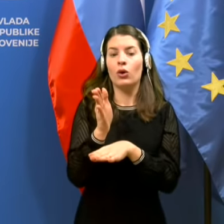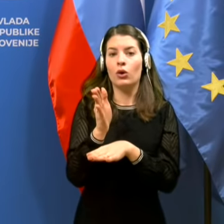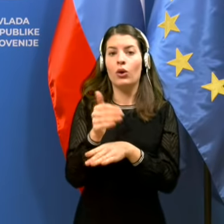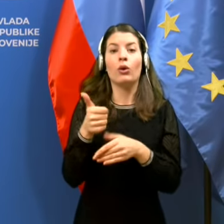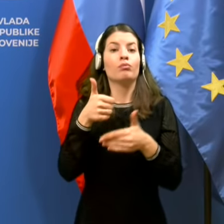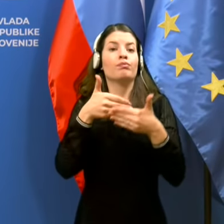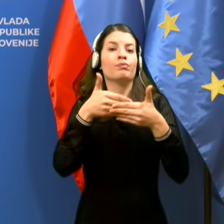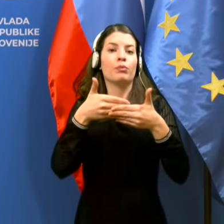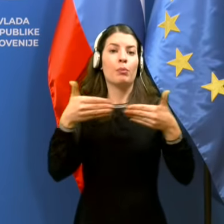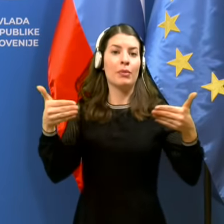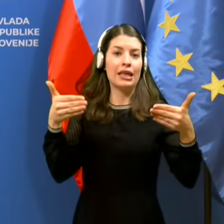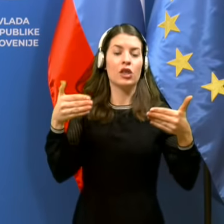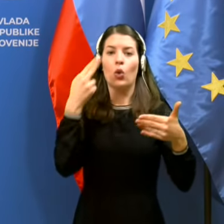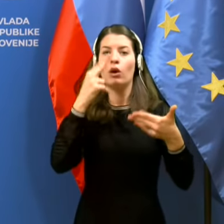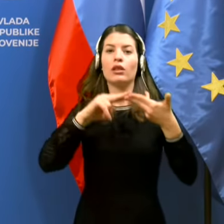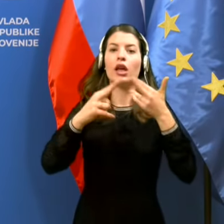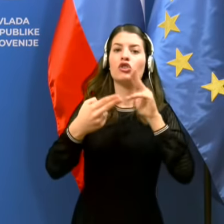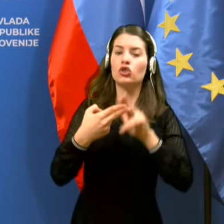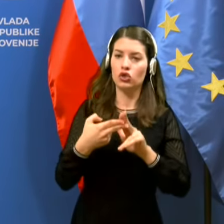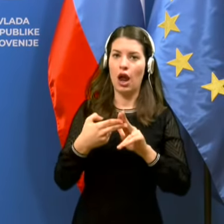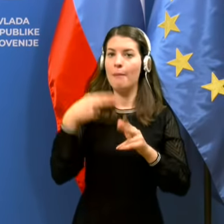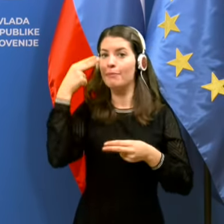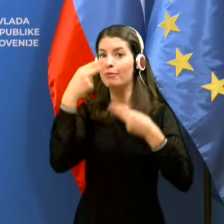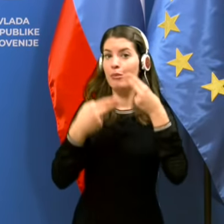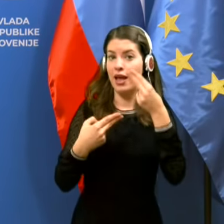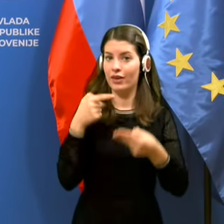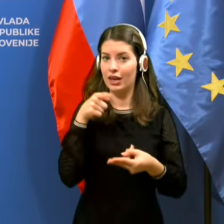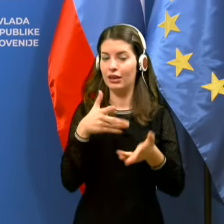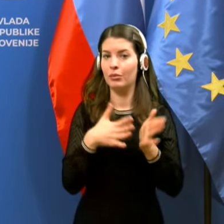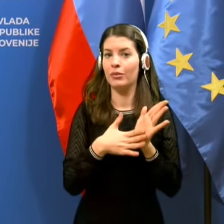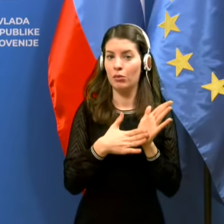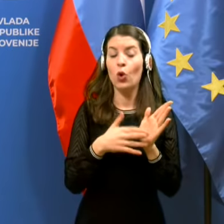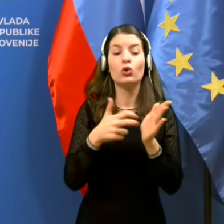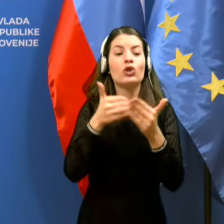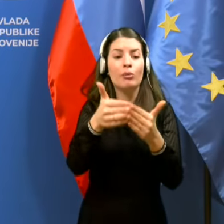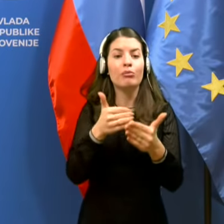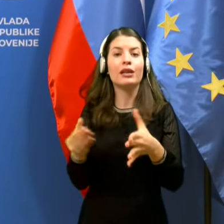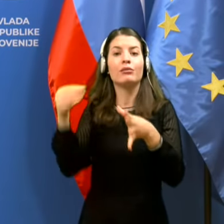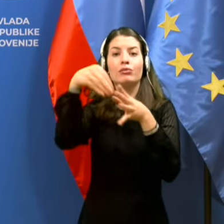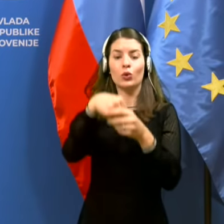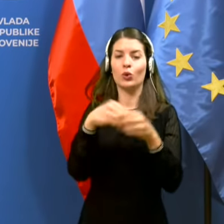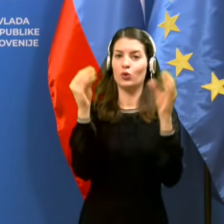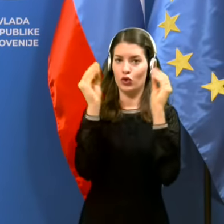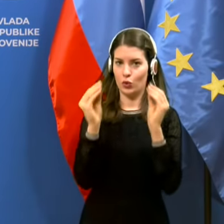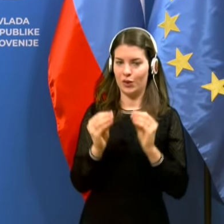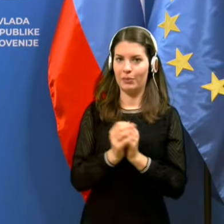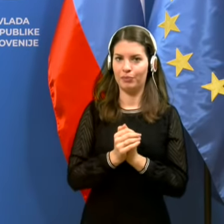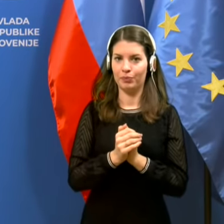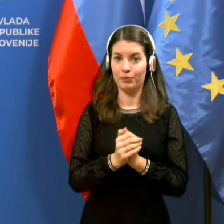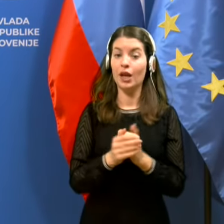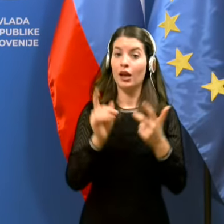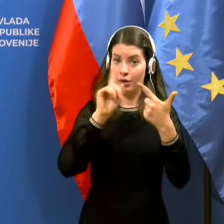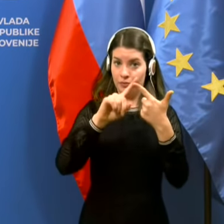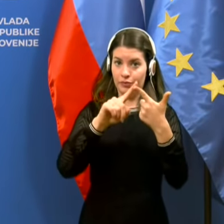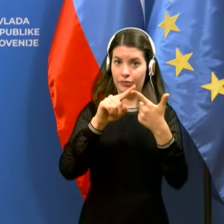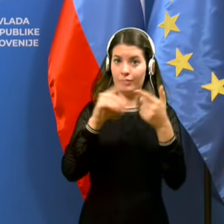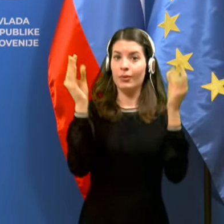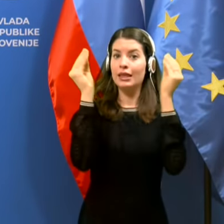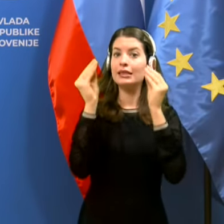omejitev v načinu preverjena takšnih primerov pred sploh pridel v sistem. In sedaj sistem. Sistem je pa